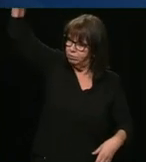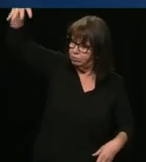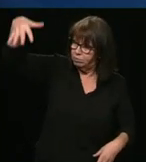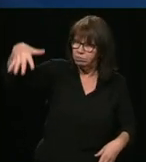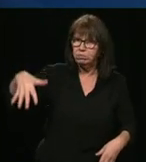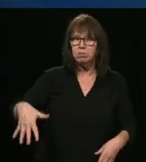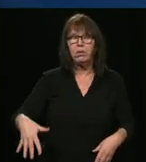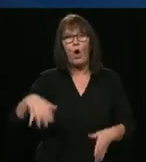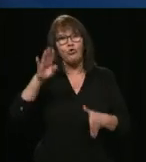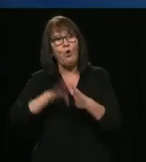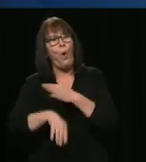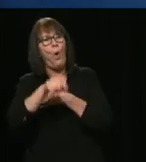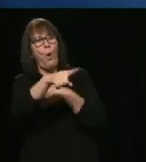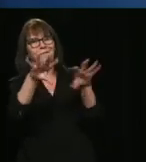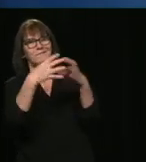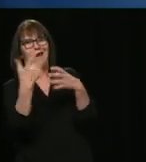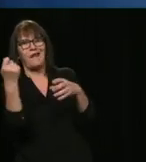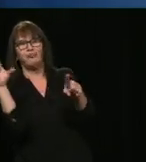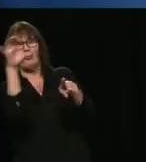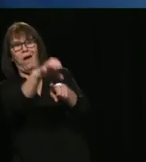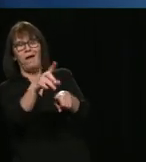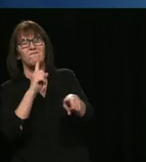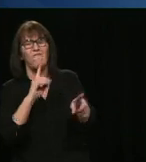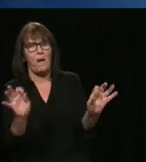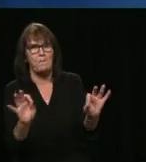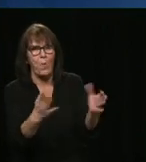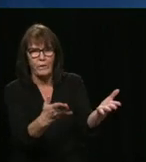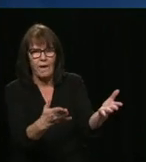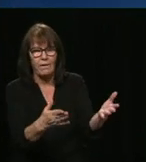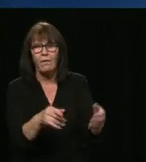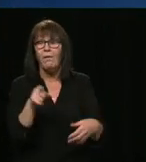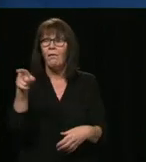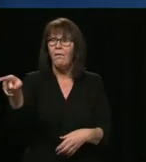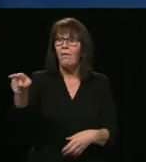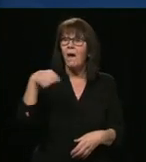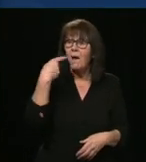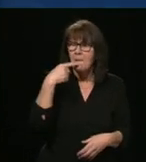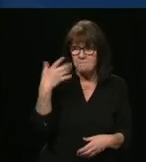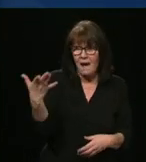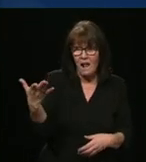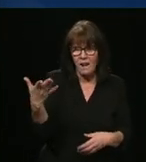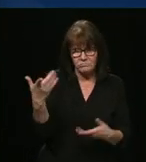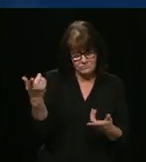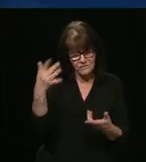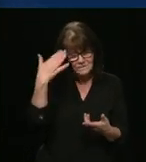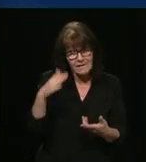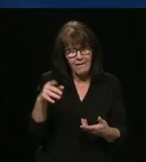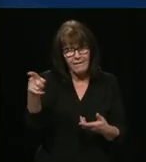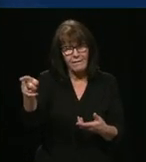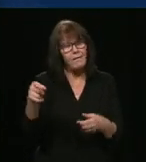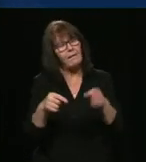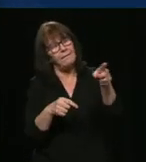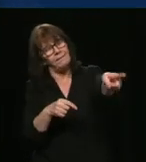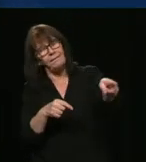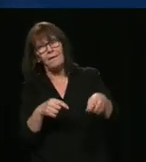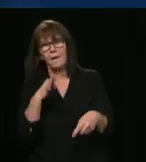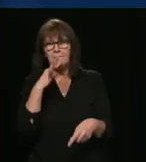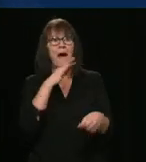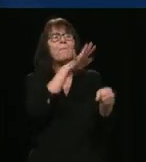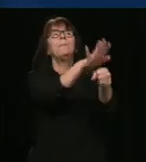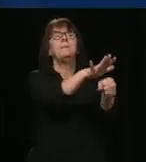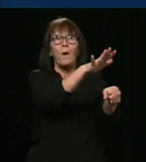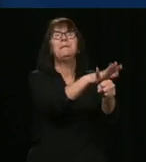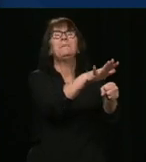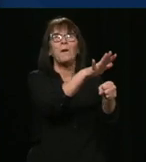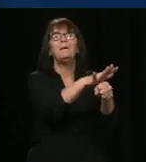savent que les promesses de retombées mirabolantes des équipes professionnelles sont des promesses qui sont systématiquement